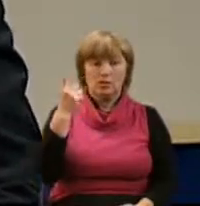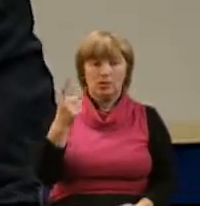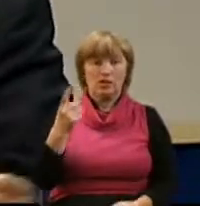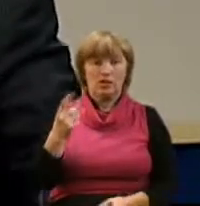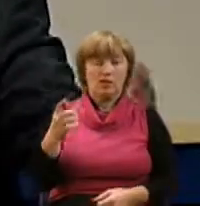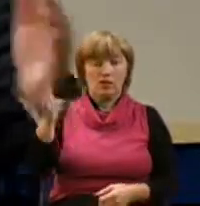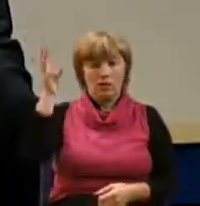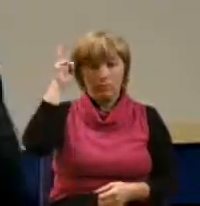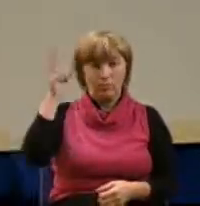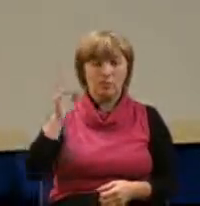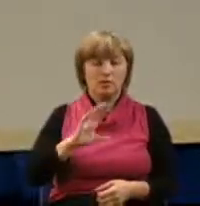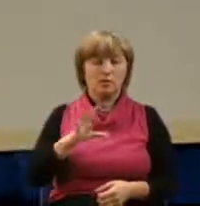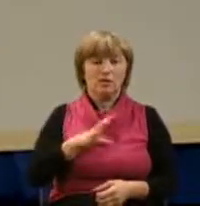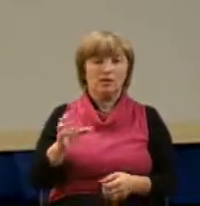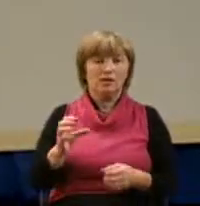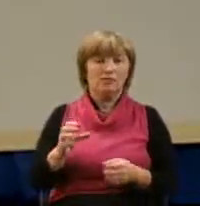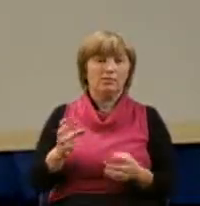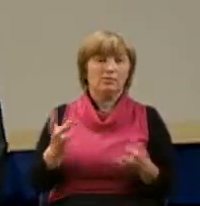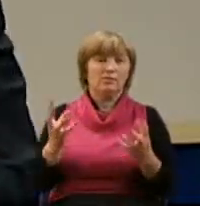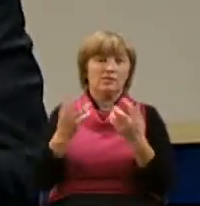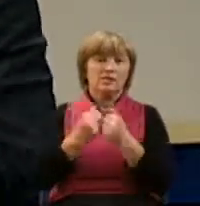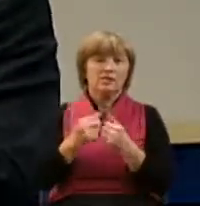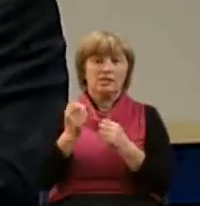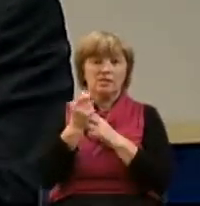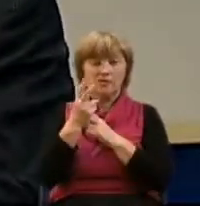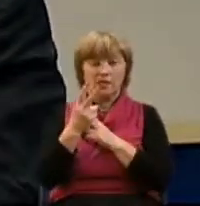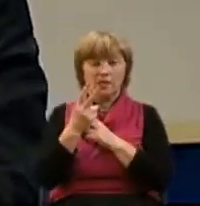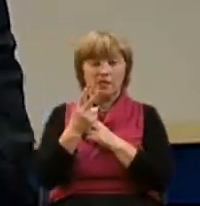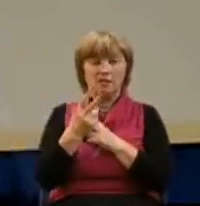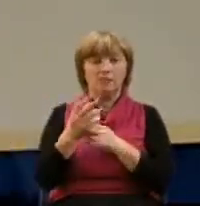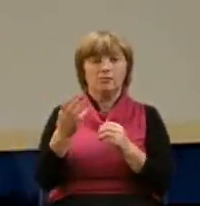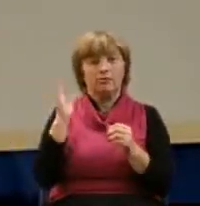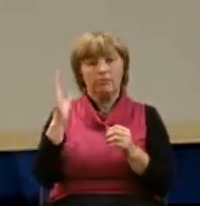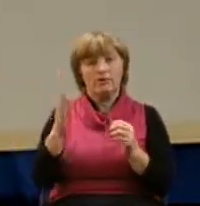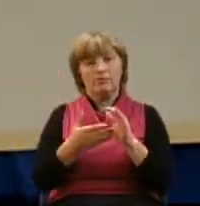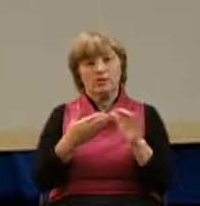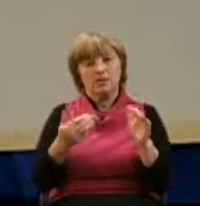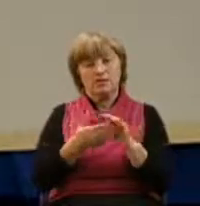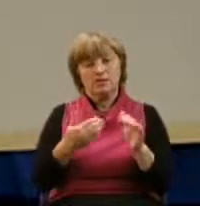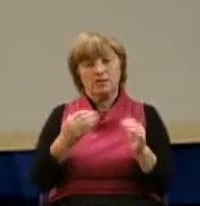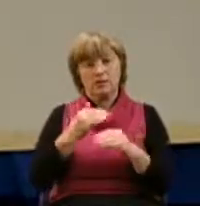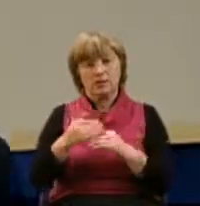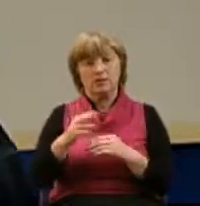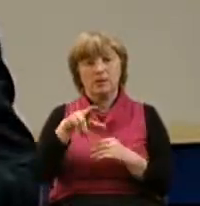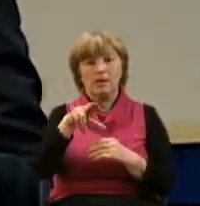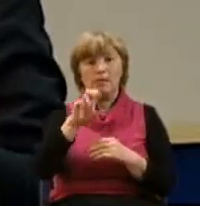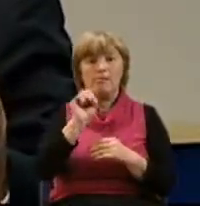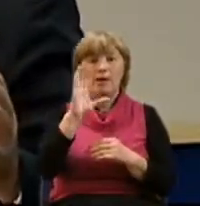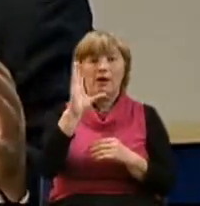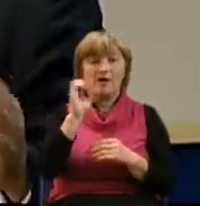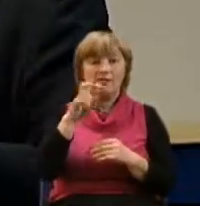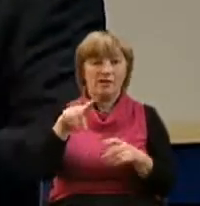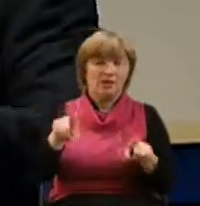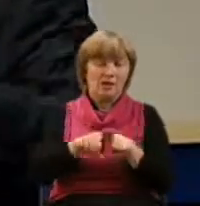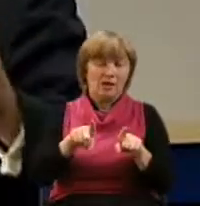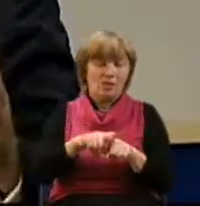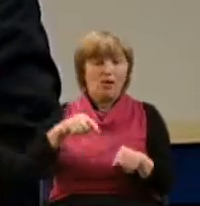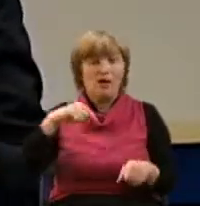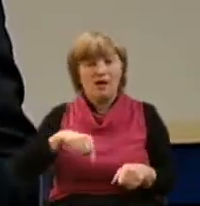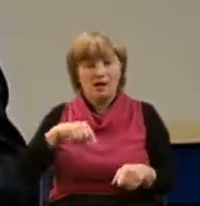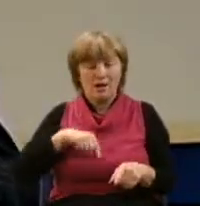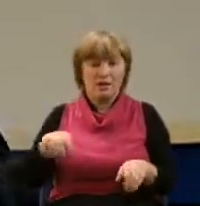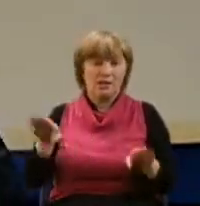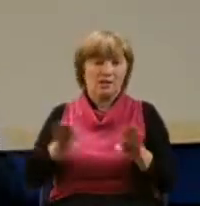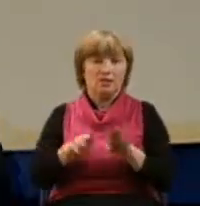не был в числе двенадцати, но он был призван потом, это апостол Павел. Такой же характер, такой же